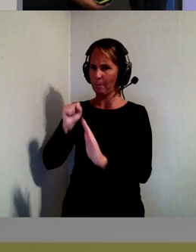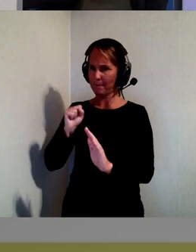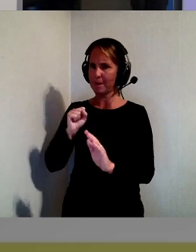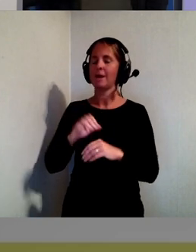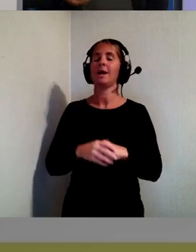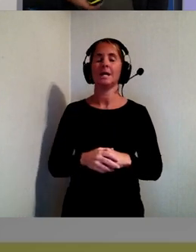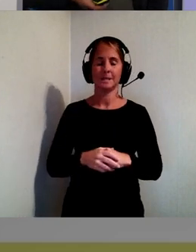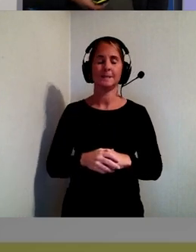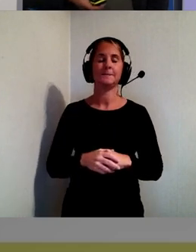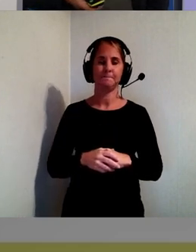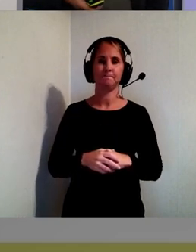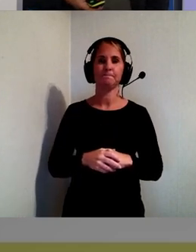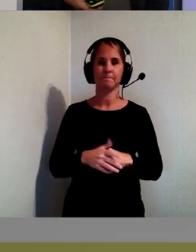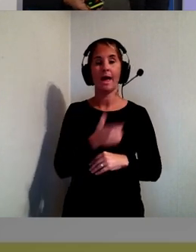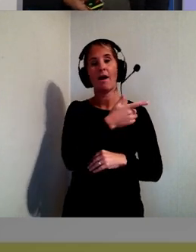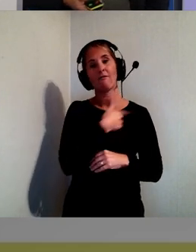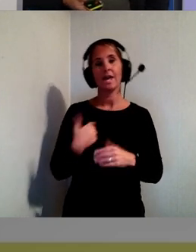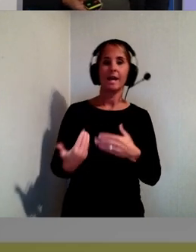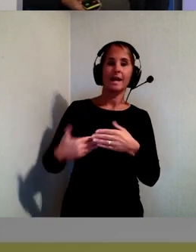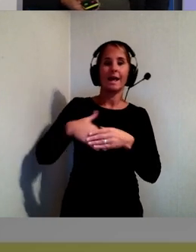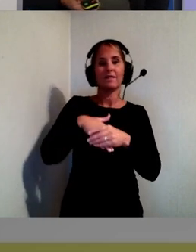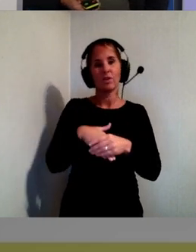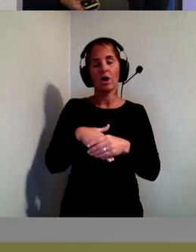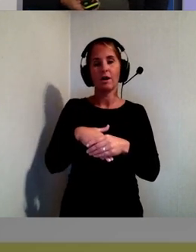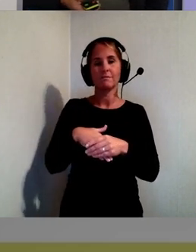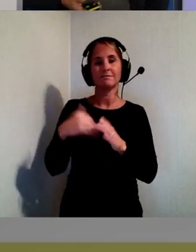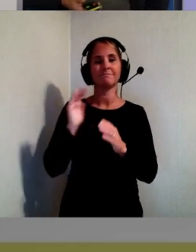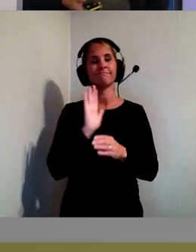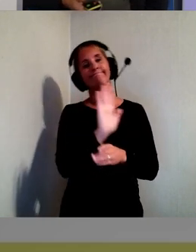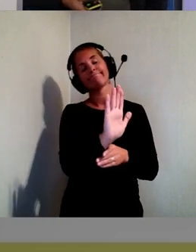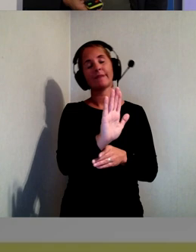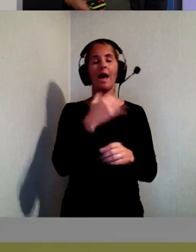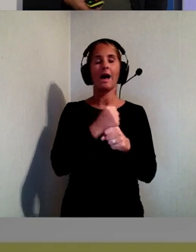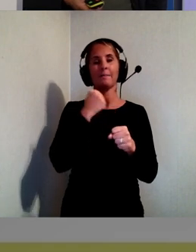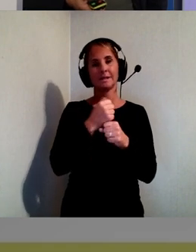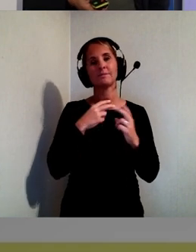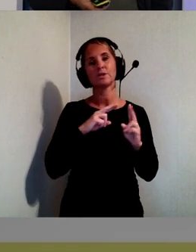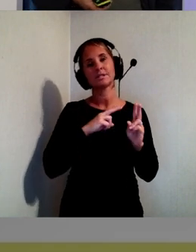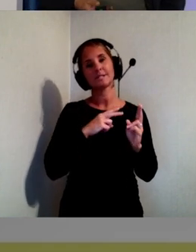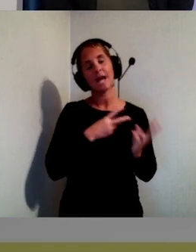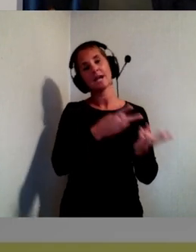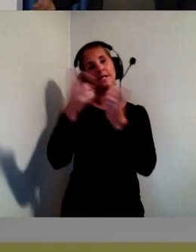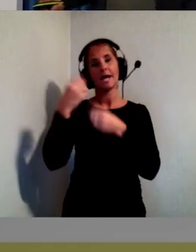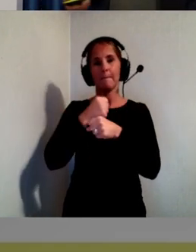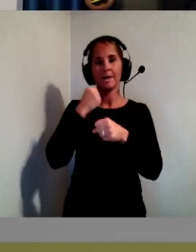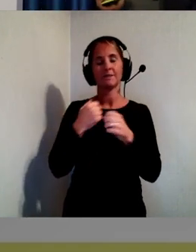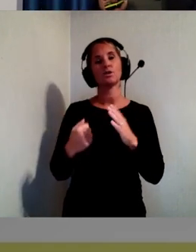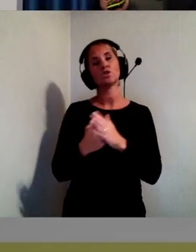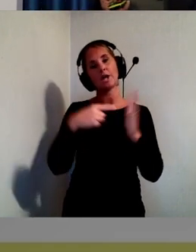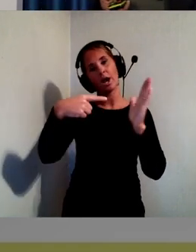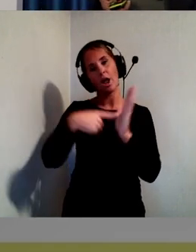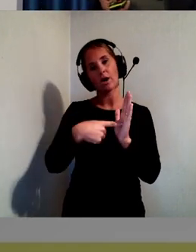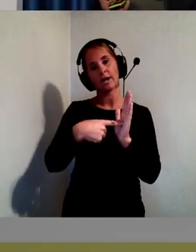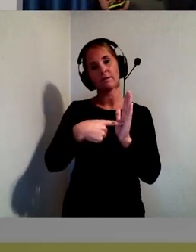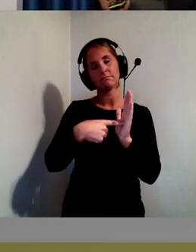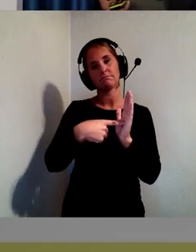Och vi deltar i standardiseringsarbetet för att ta fram standarder för att stödja lagens tillämpning. Och där är ju... Får man säga